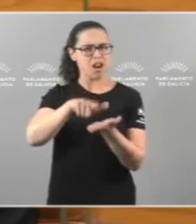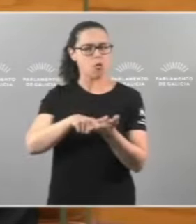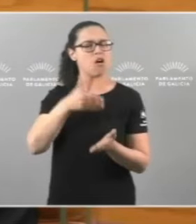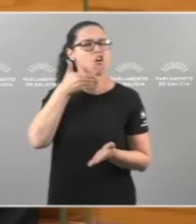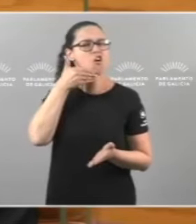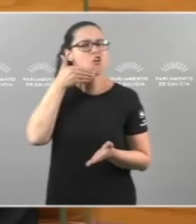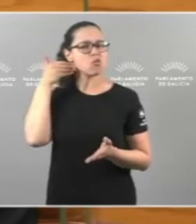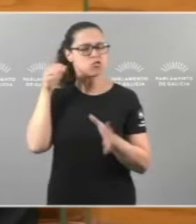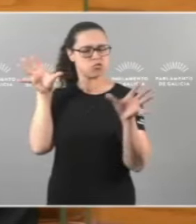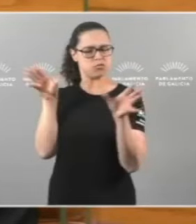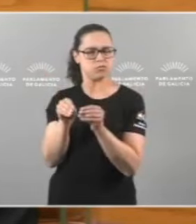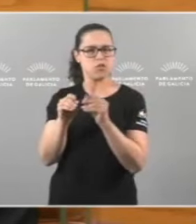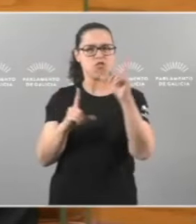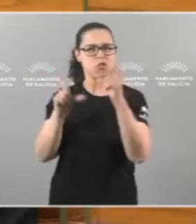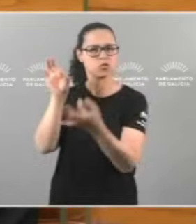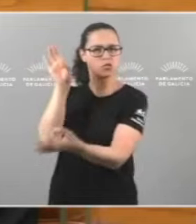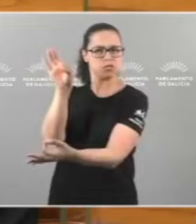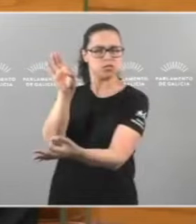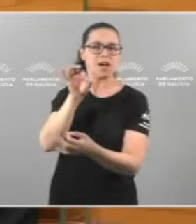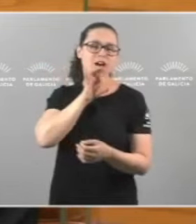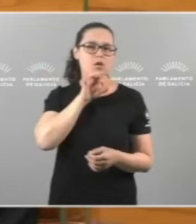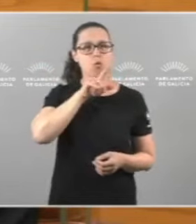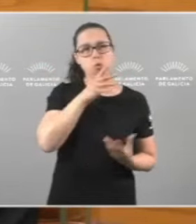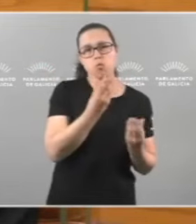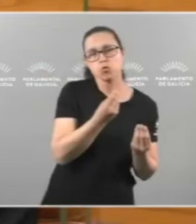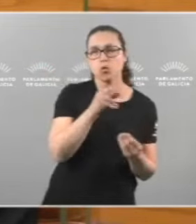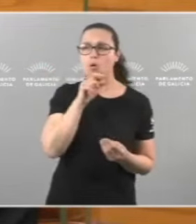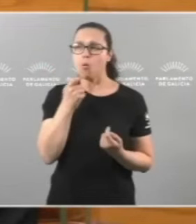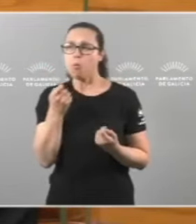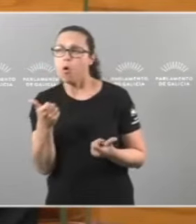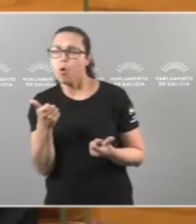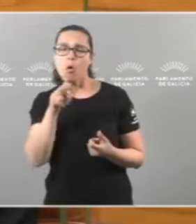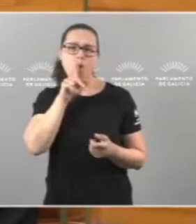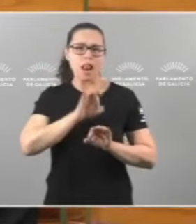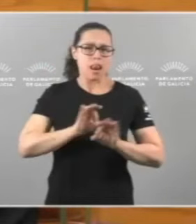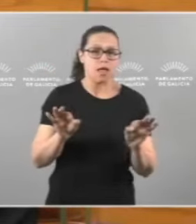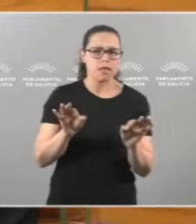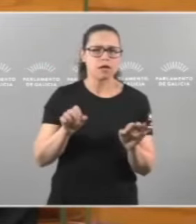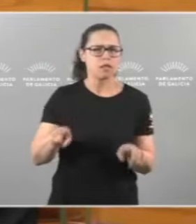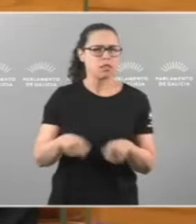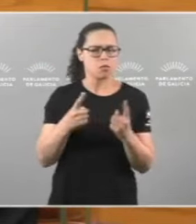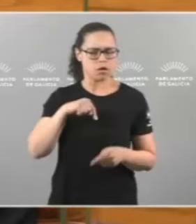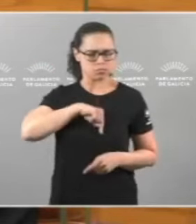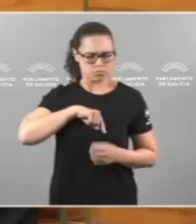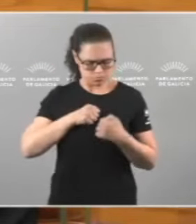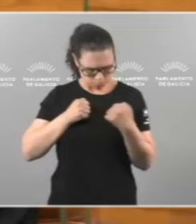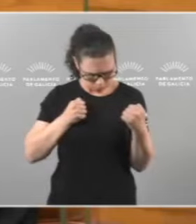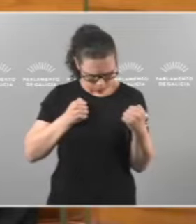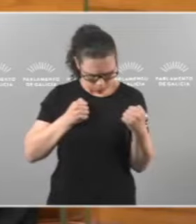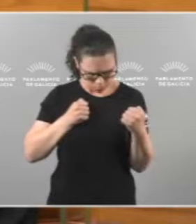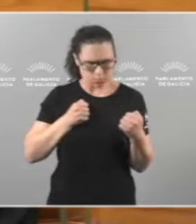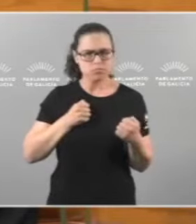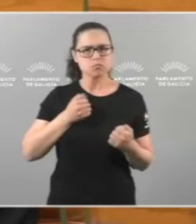a nosa lingua común. O galego, falen o máis, falen o menos ou non o falen. Pero son galegos e galegas que sinten